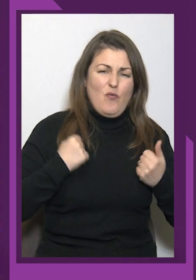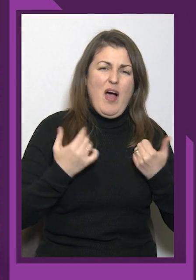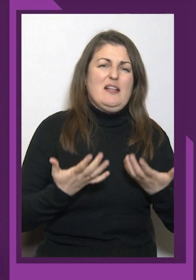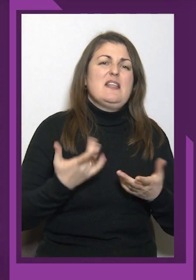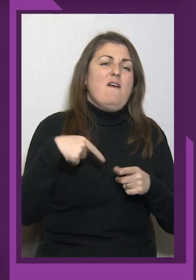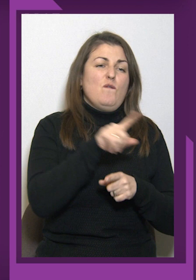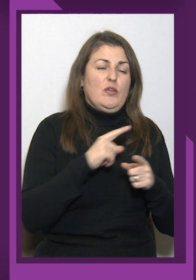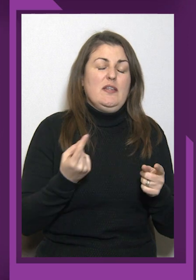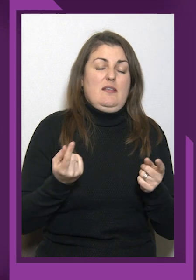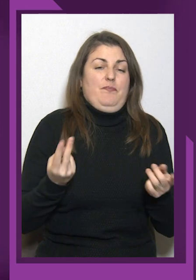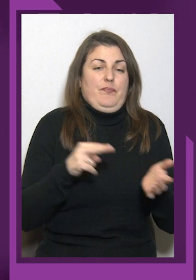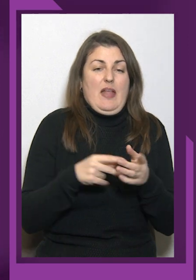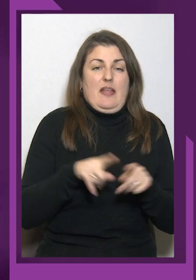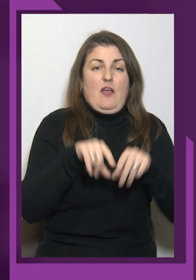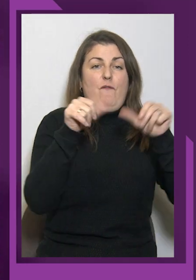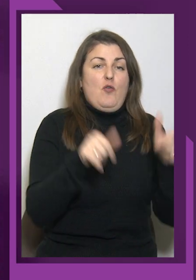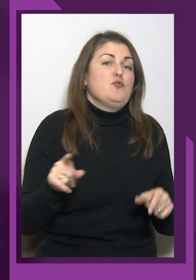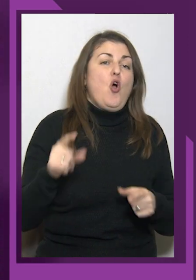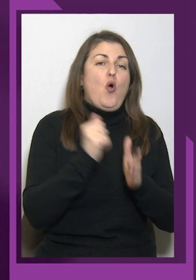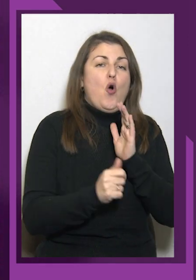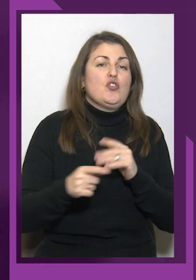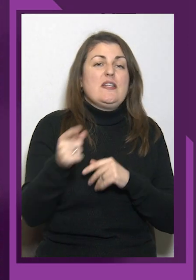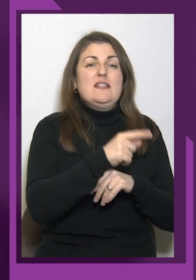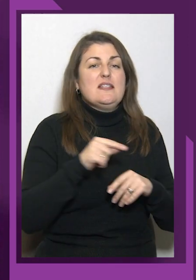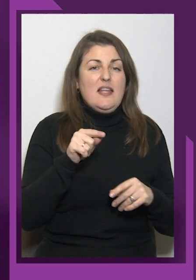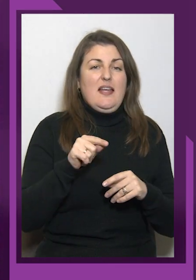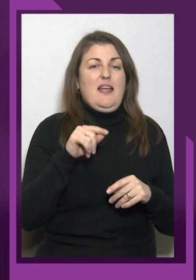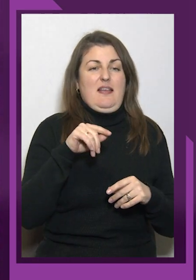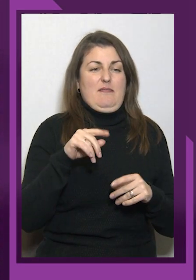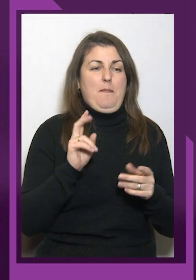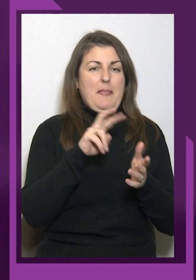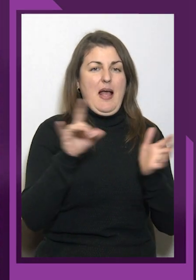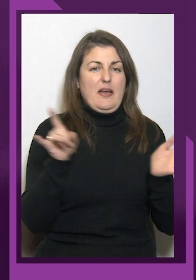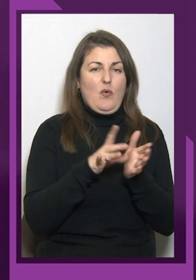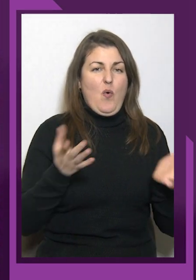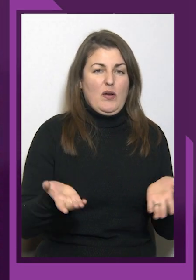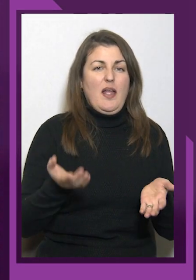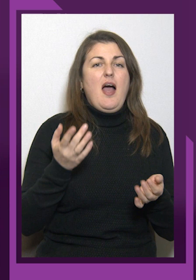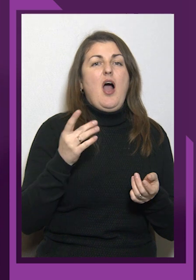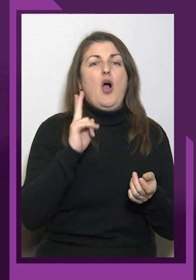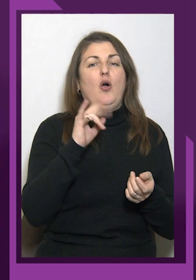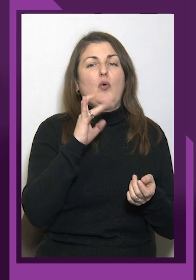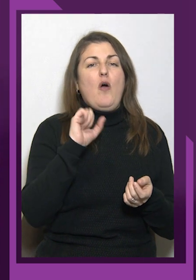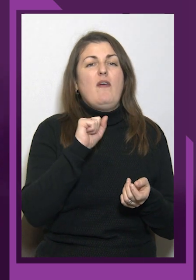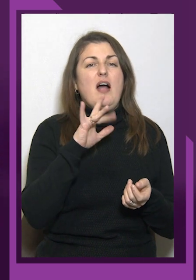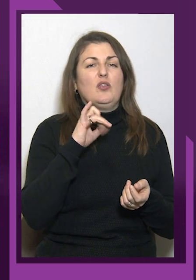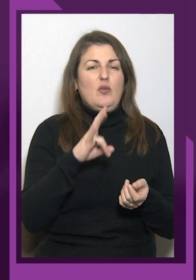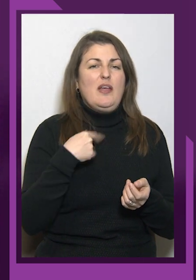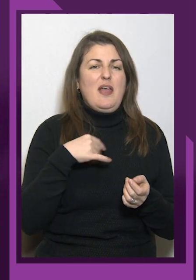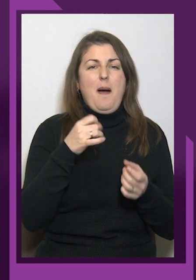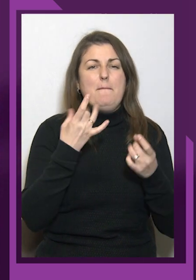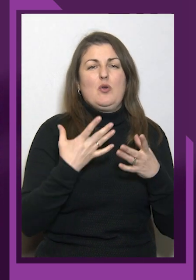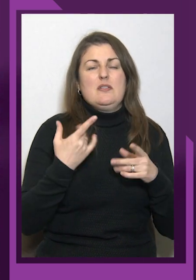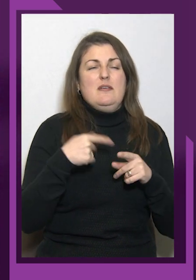ходила на рекорд Європи, Ширакалава, Крюкав Антон, я просто не пустив, мені декілька місяців не